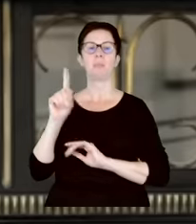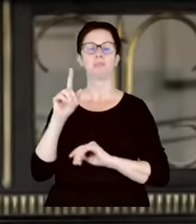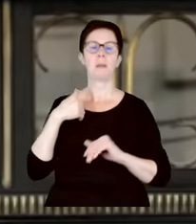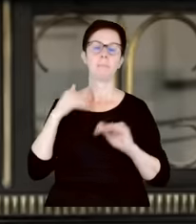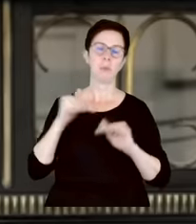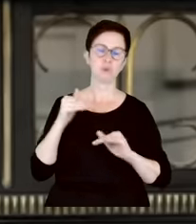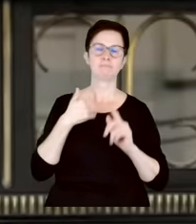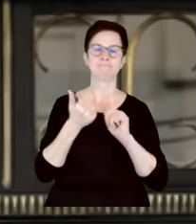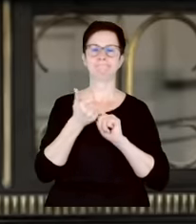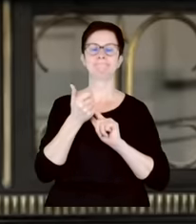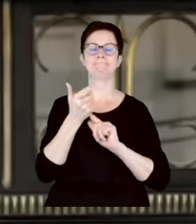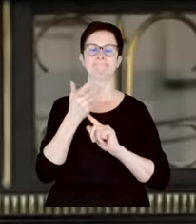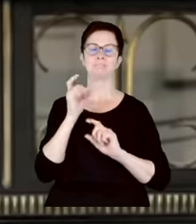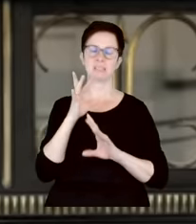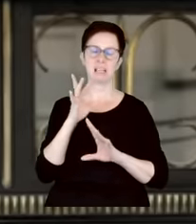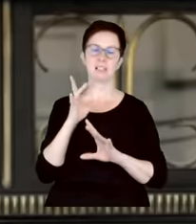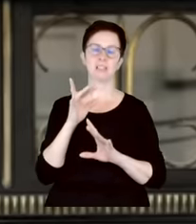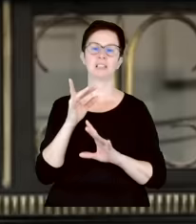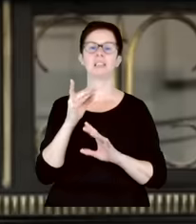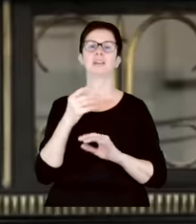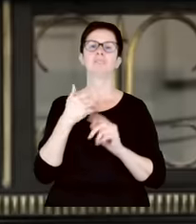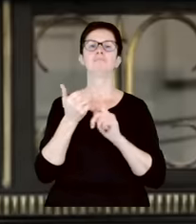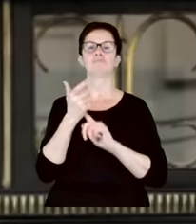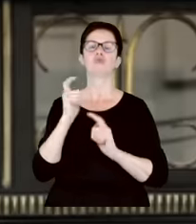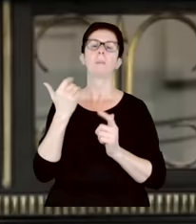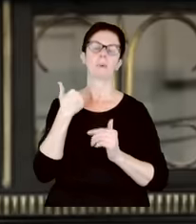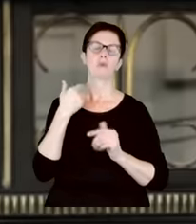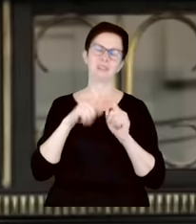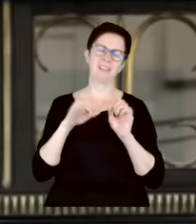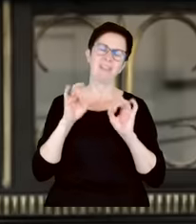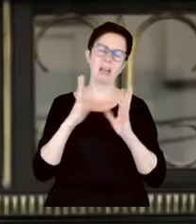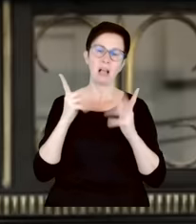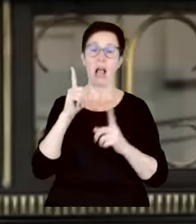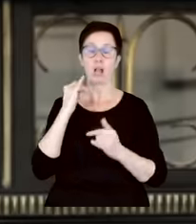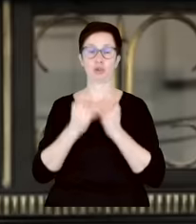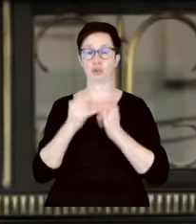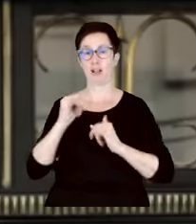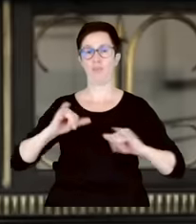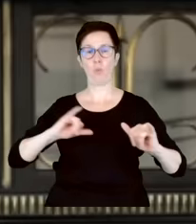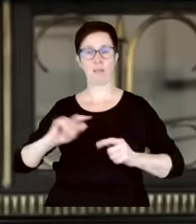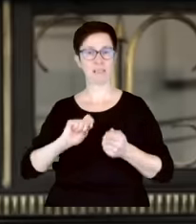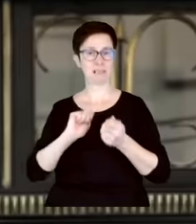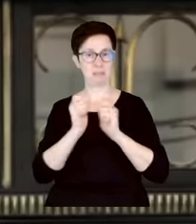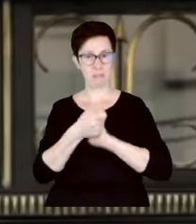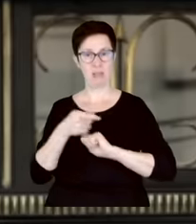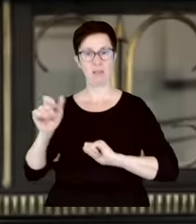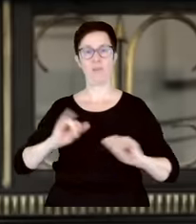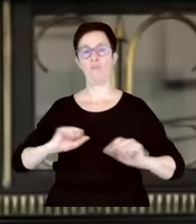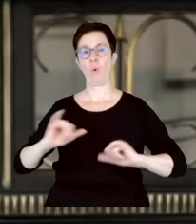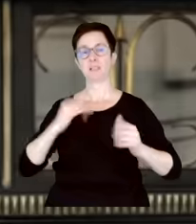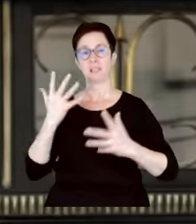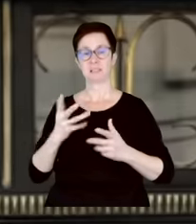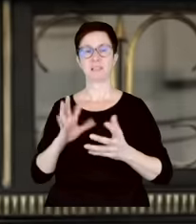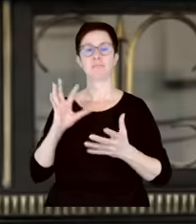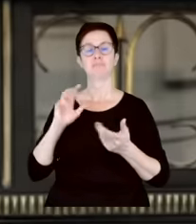do tego, jak te media funkcjonowały. Natomiast rzeczywiście, jeżeli zmienia się władza i władza chce przejąć instytucje państwowe,